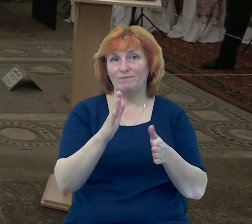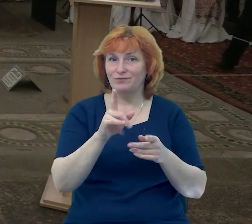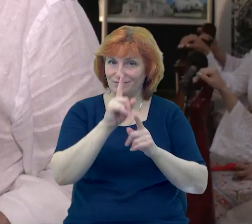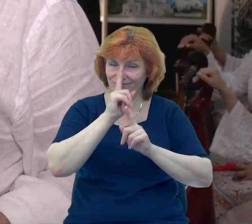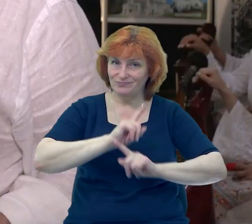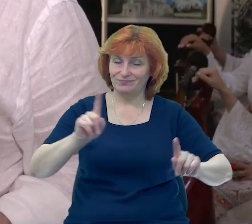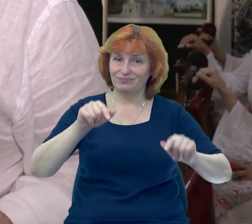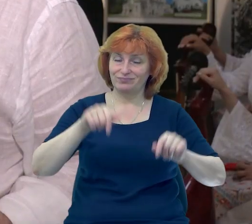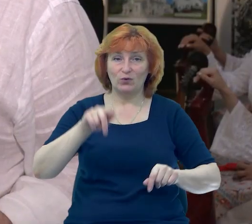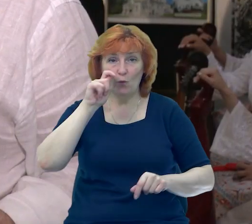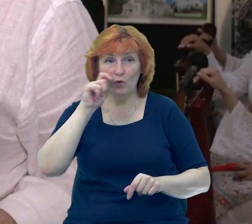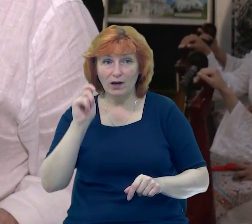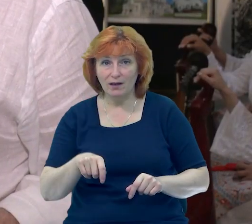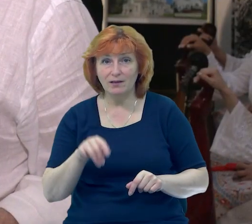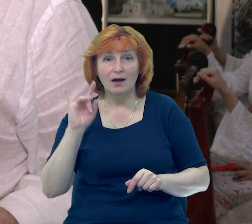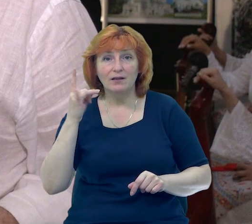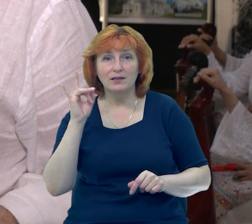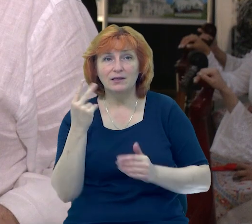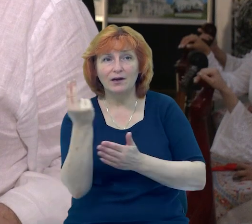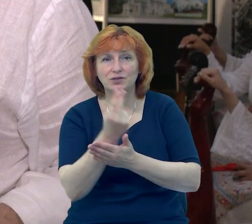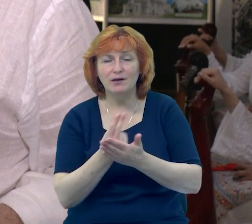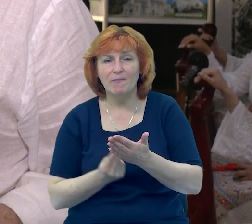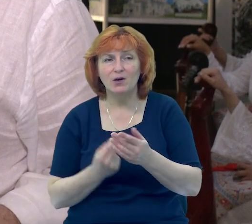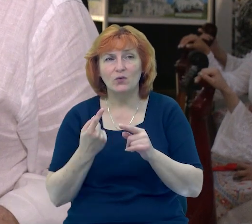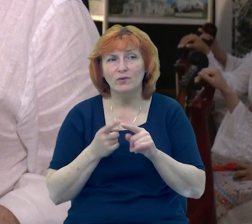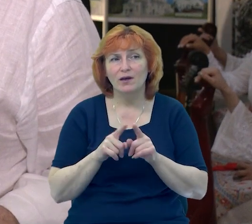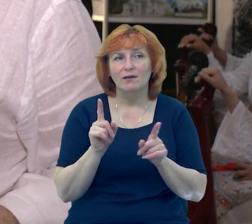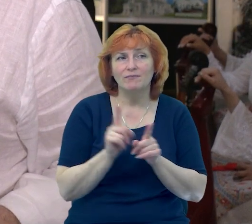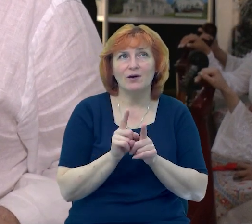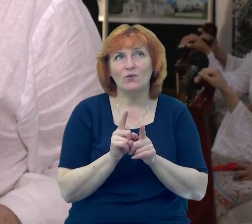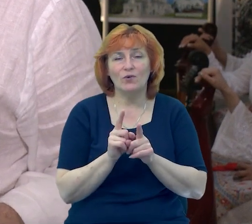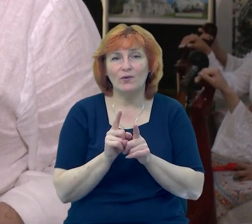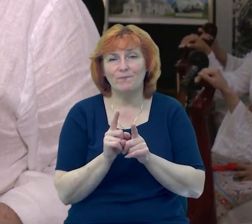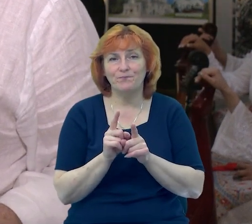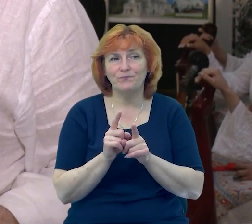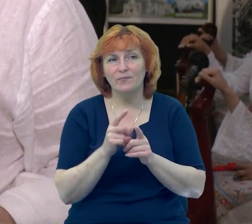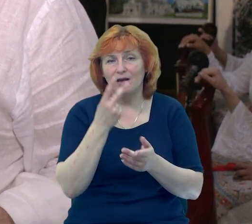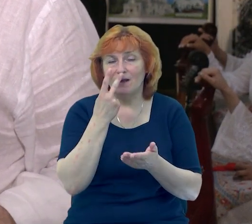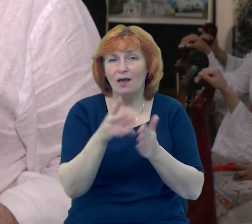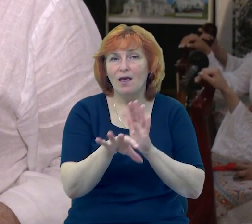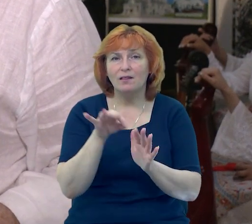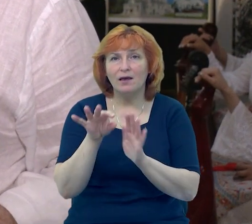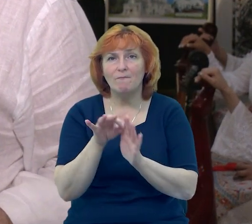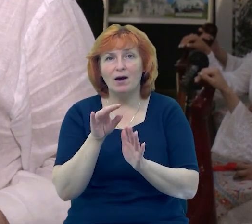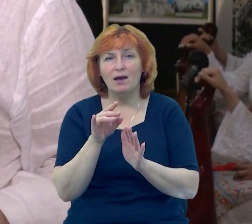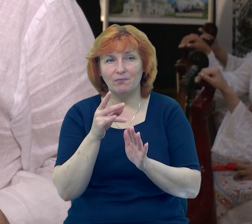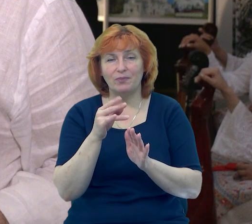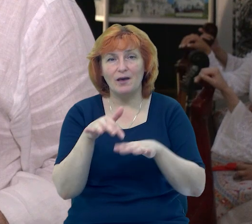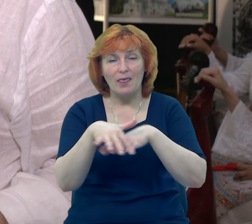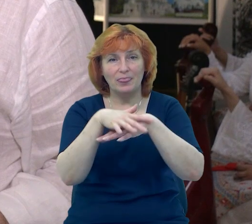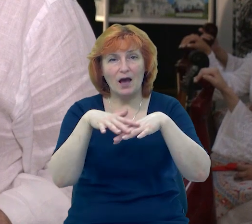заповідника. Дитячий малюнок – це елемент народної дипломатії. Люди по всьому світу побачать